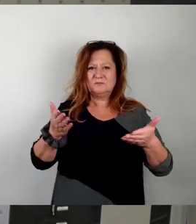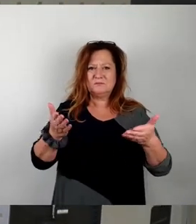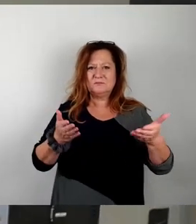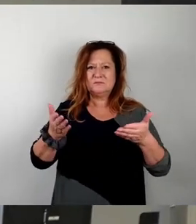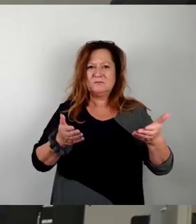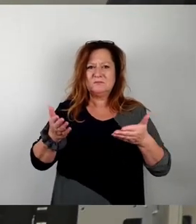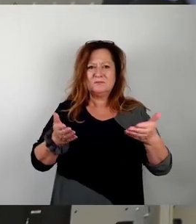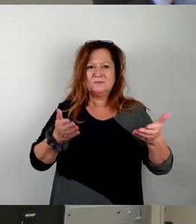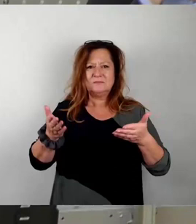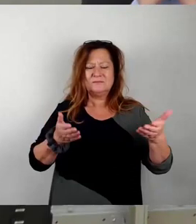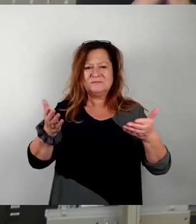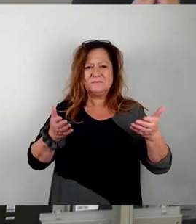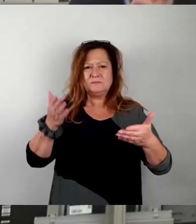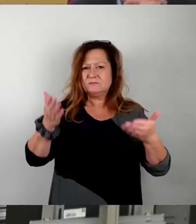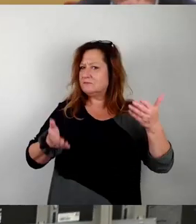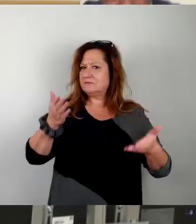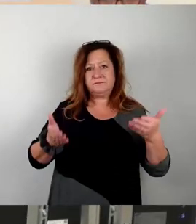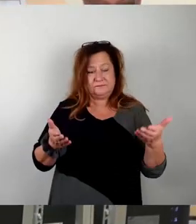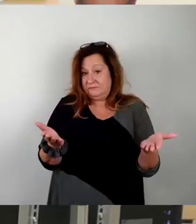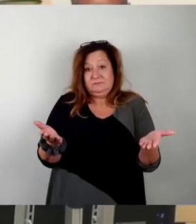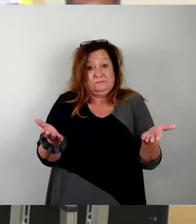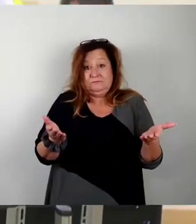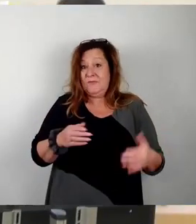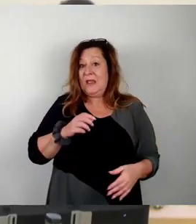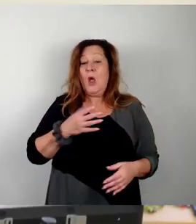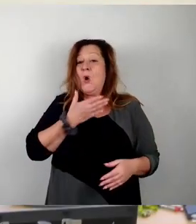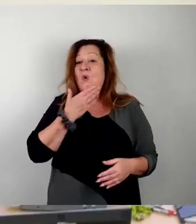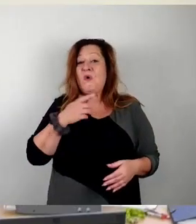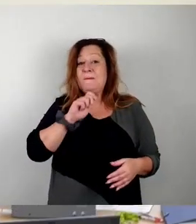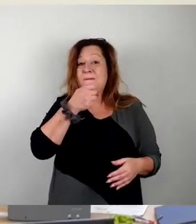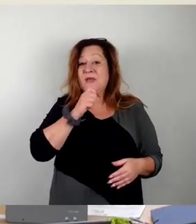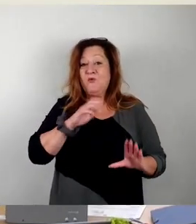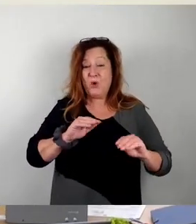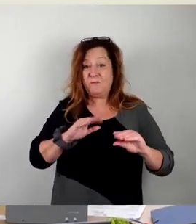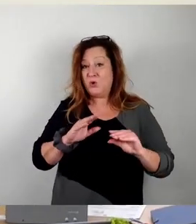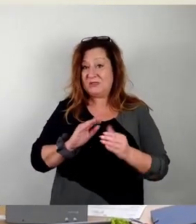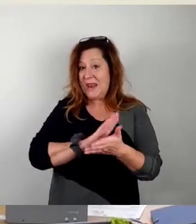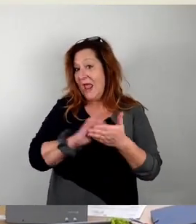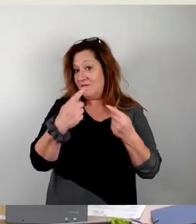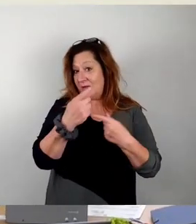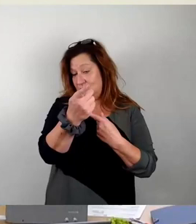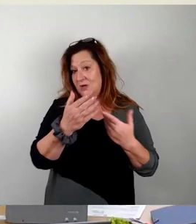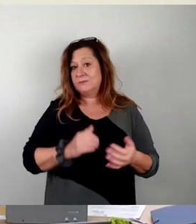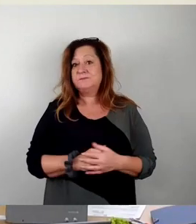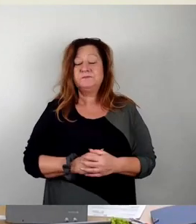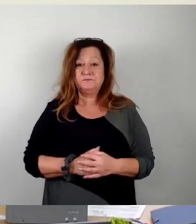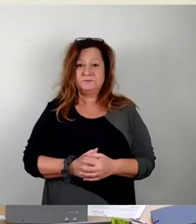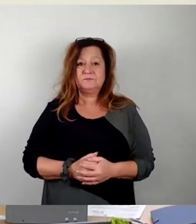Herr Wirtz hat darauf hingewiesen, dass wir beantragt haben, vor einer Umnutzung, steht bei unserem,